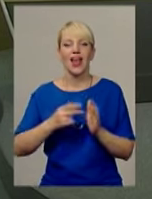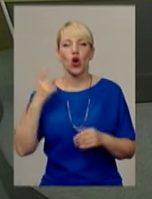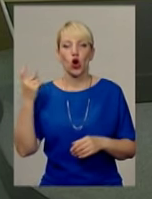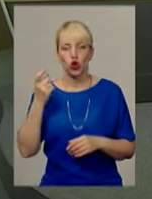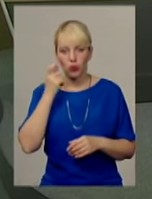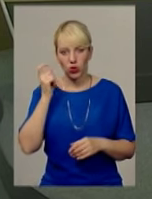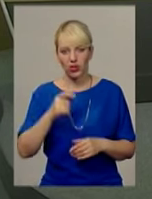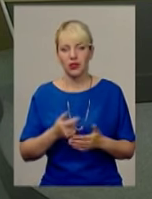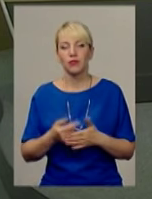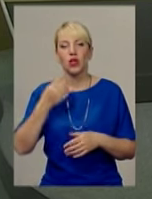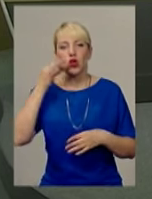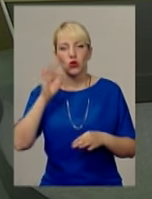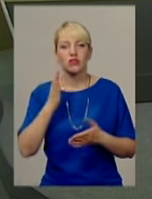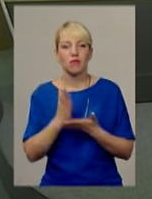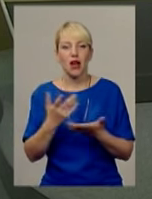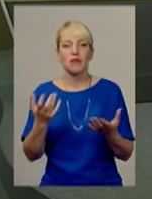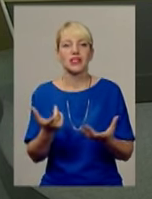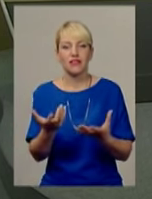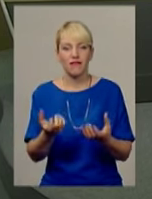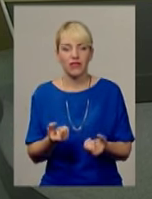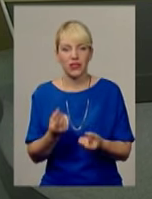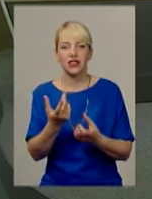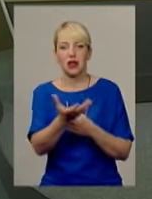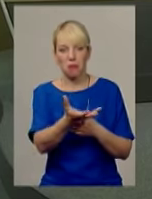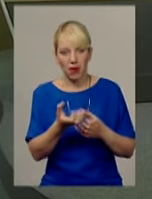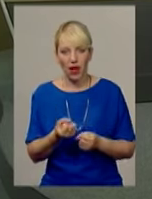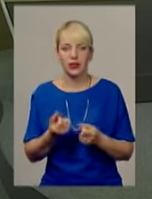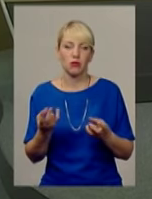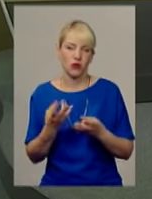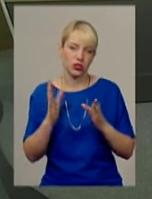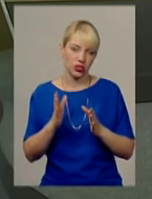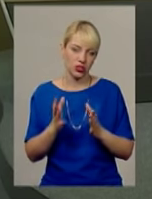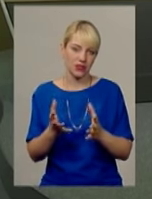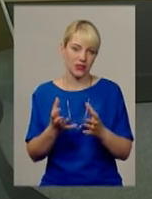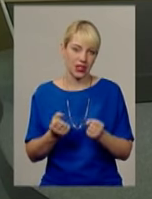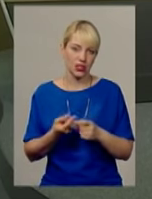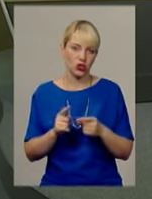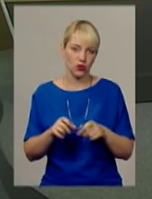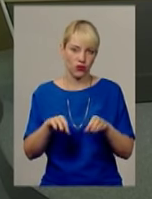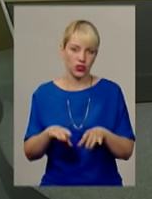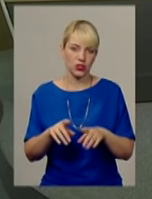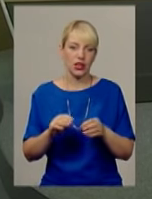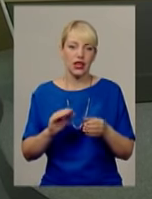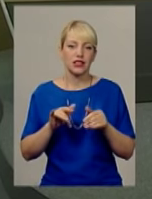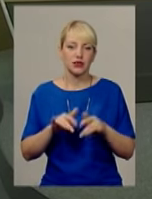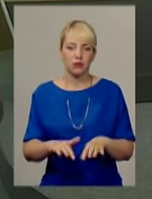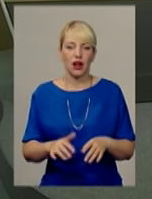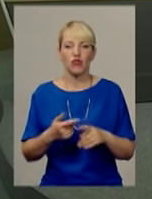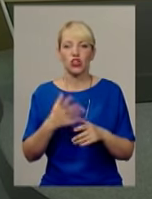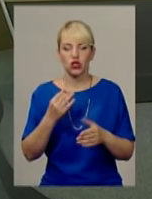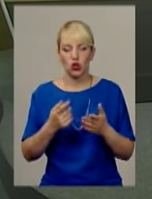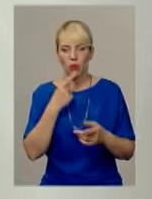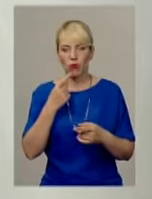досвід ми маємо вже звідки брати, залишилося лише підійти до справи. І якщо ще один можливість